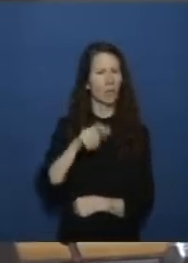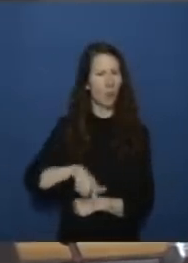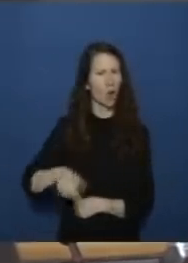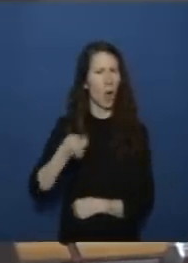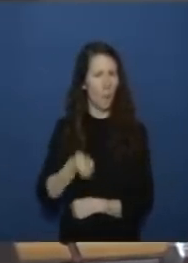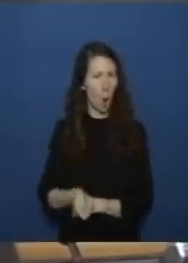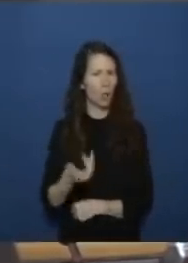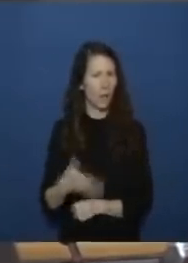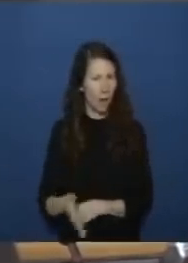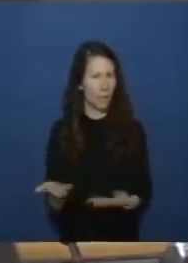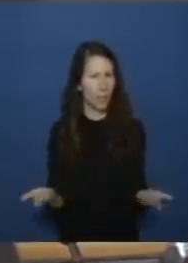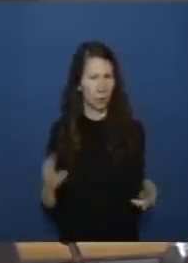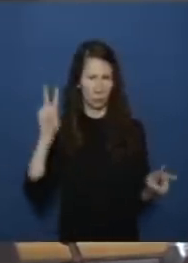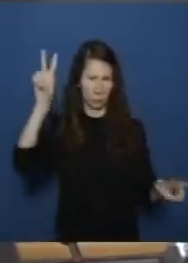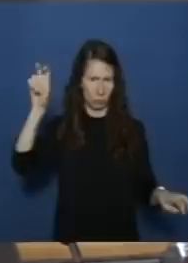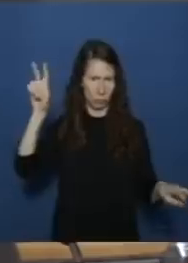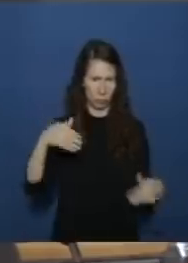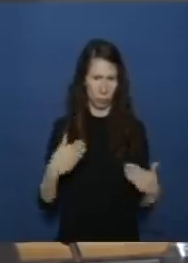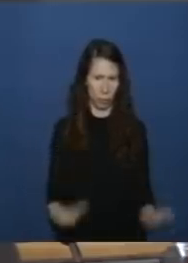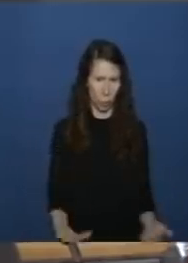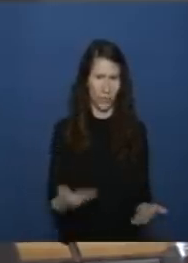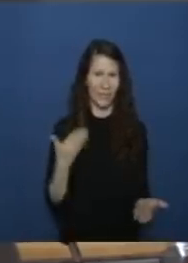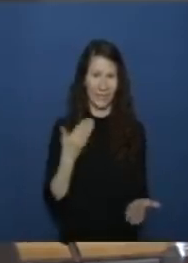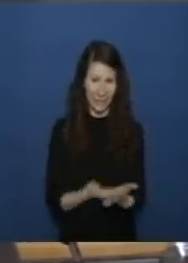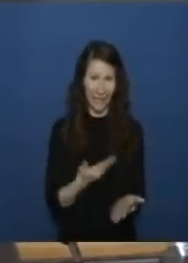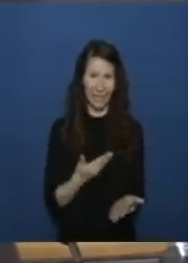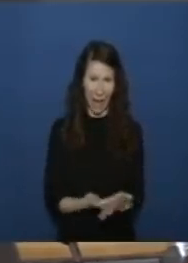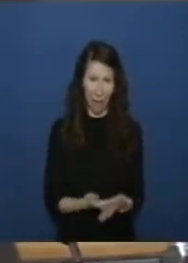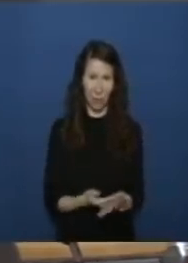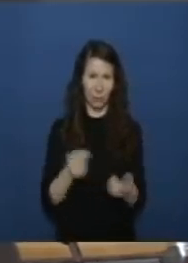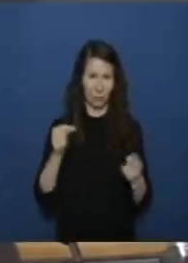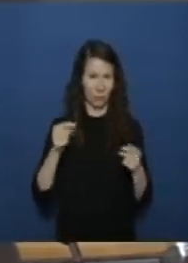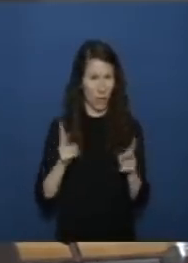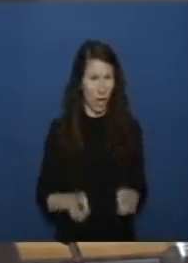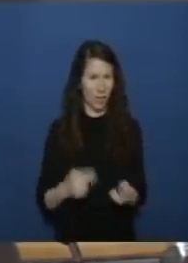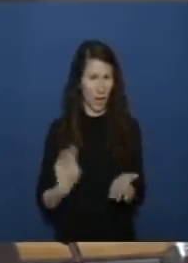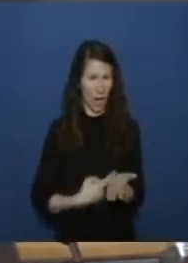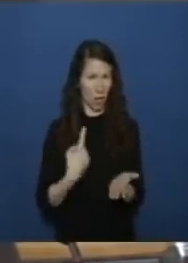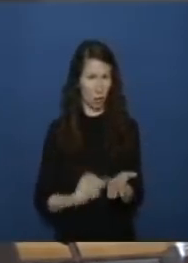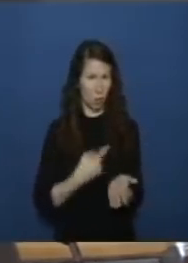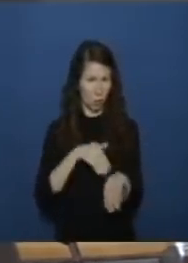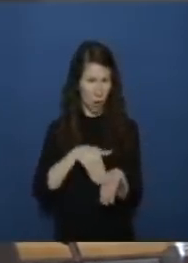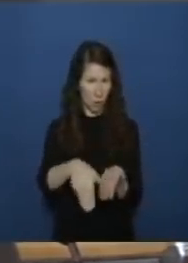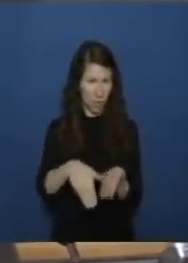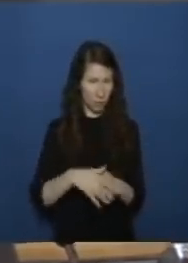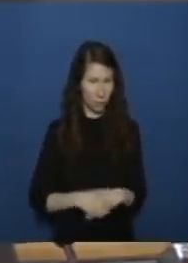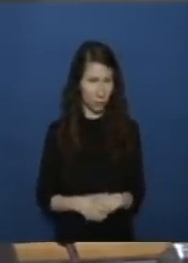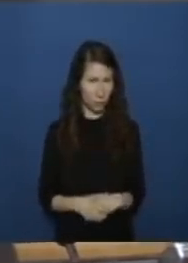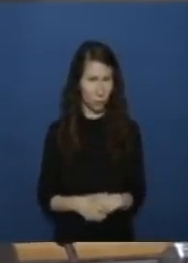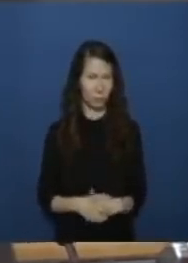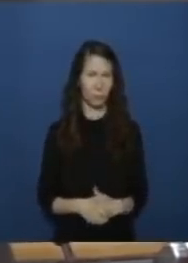ausweg oder die formulierung die verhindert dass man auch rechtliche ansprüche akzeptiert und befriedigt